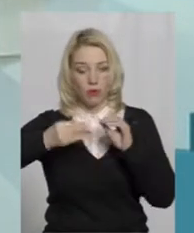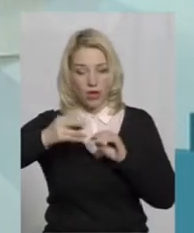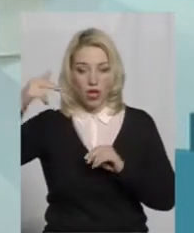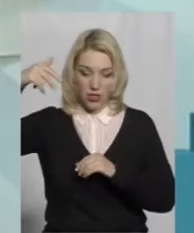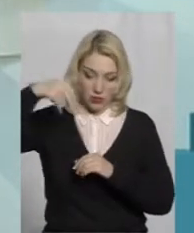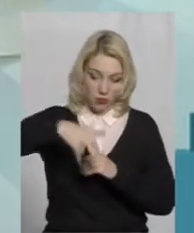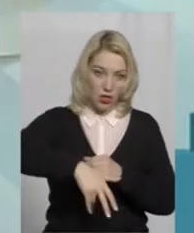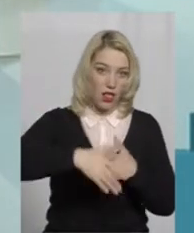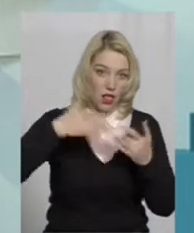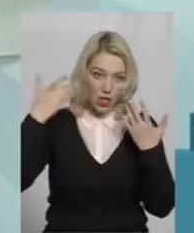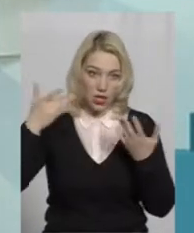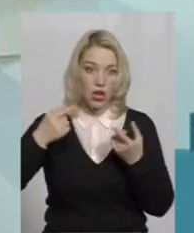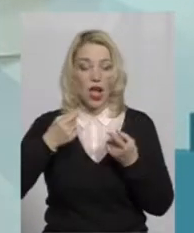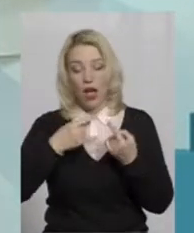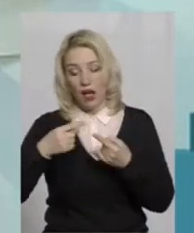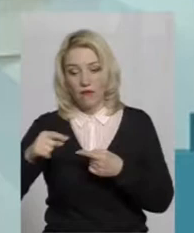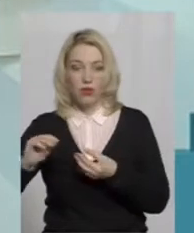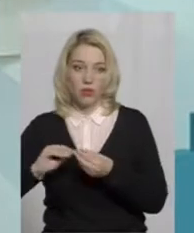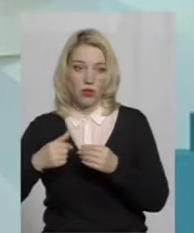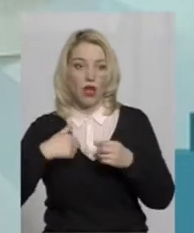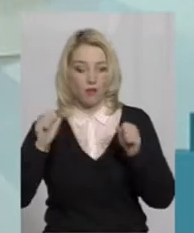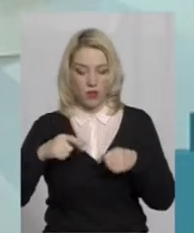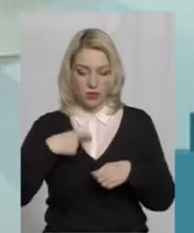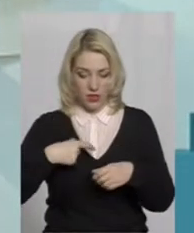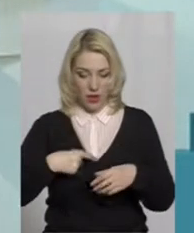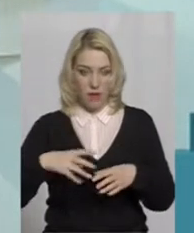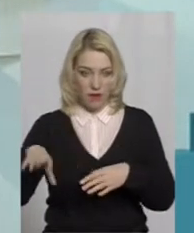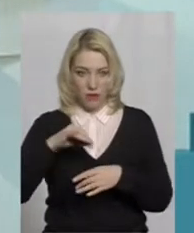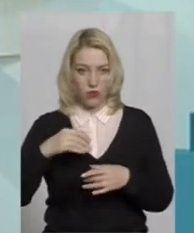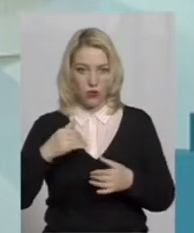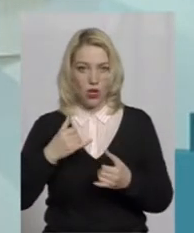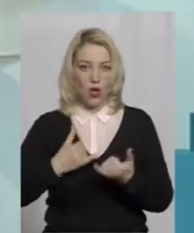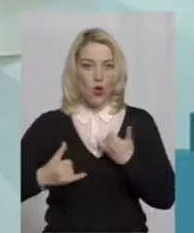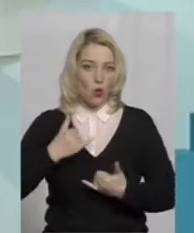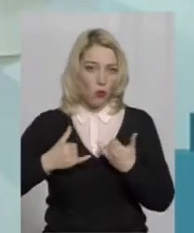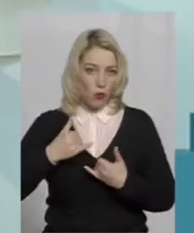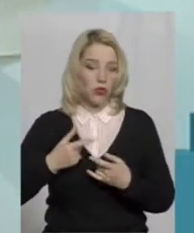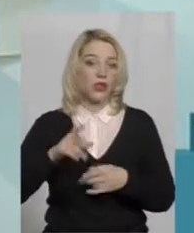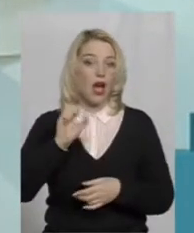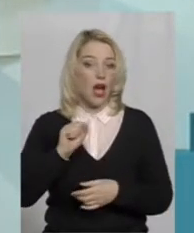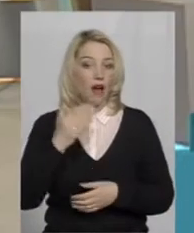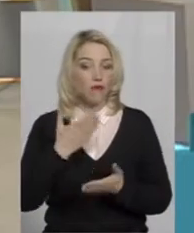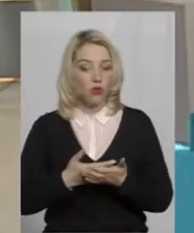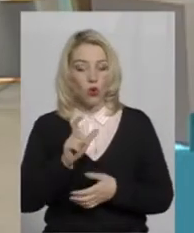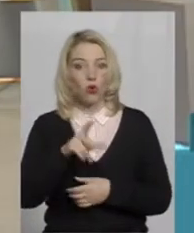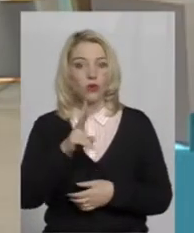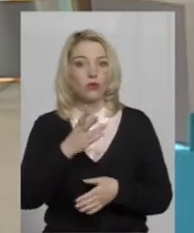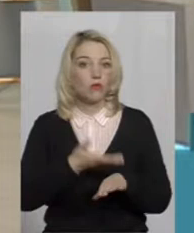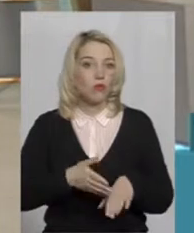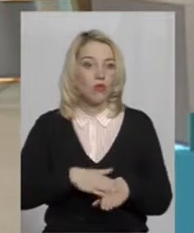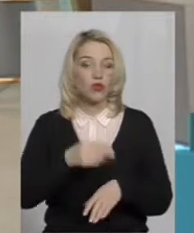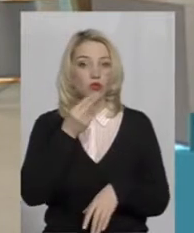Во всіх інших питаннях я можу сам себе обходити. А є люди, яким даже поїсти важко.